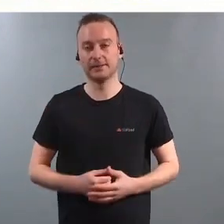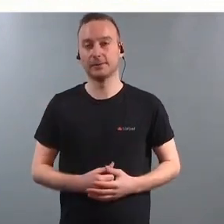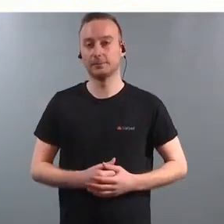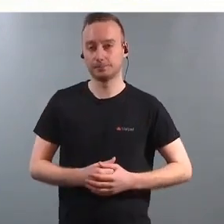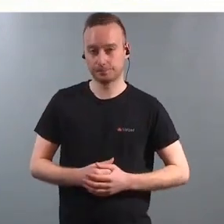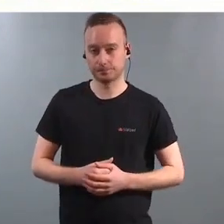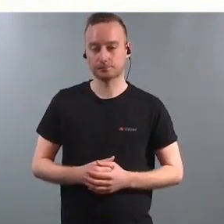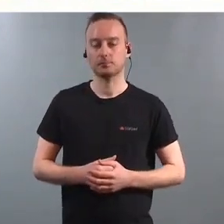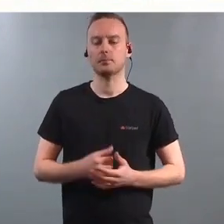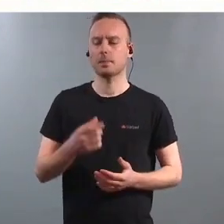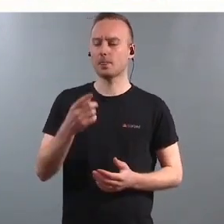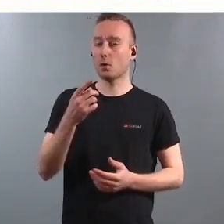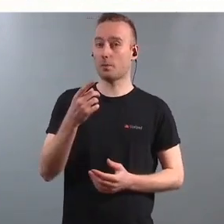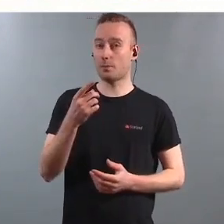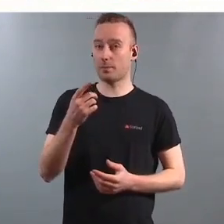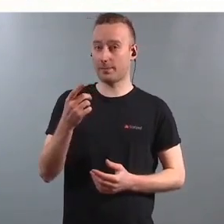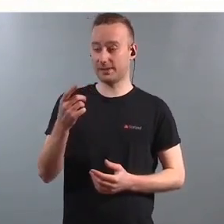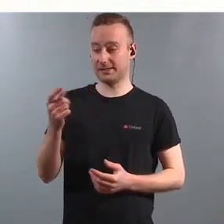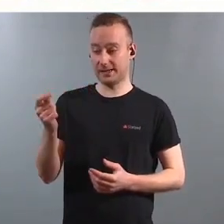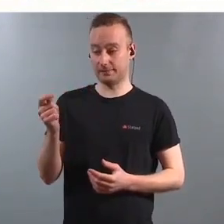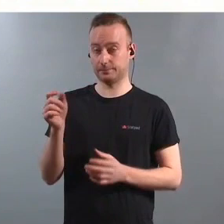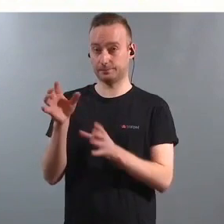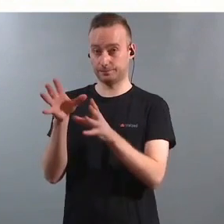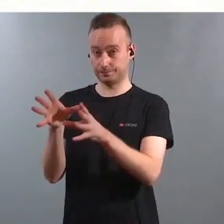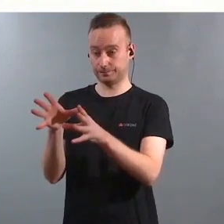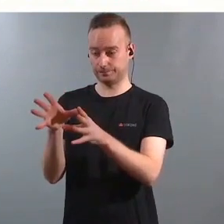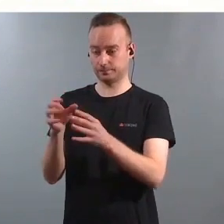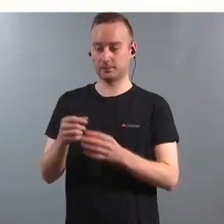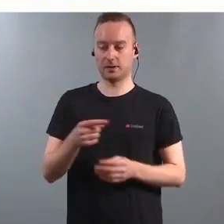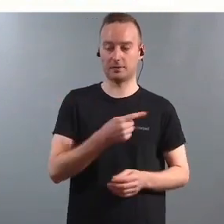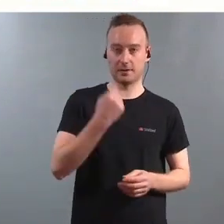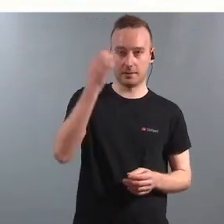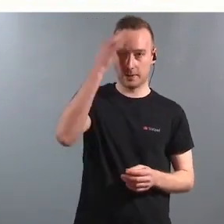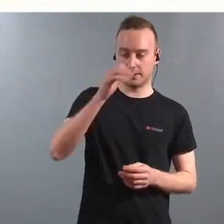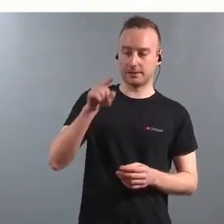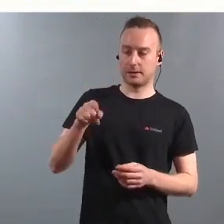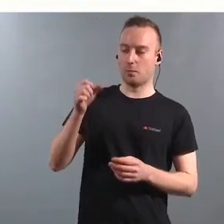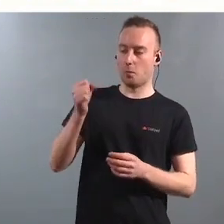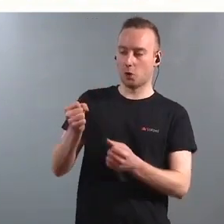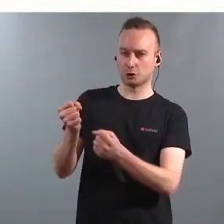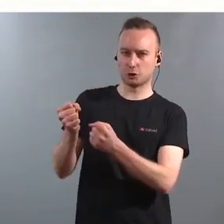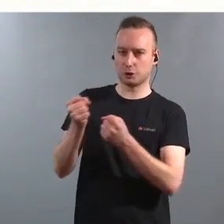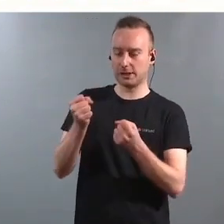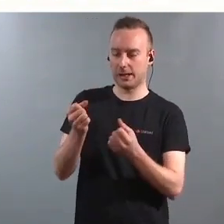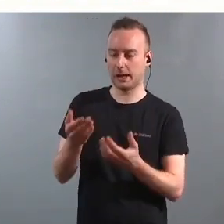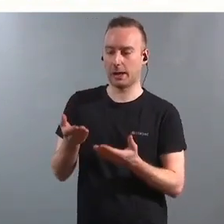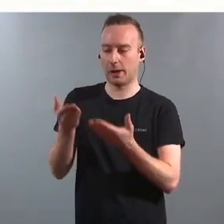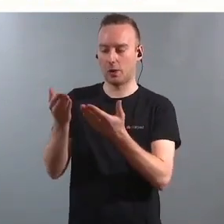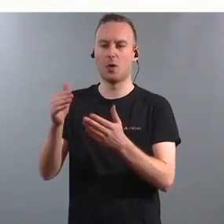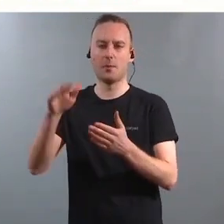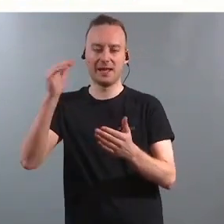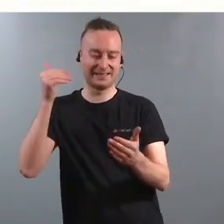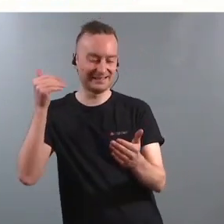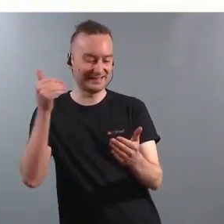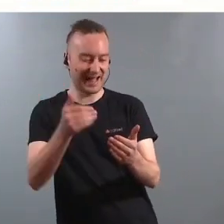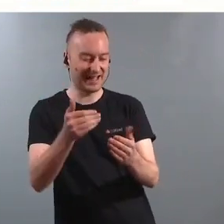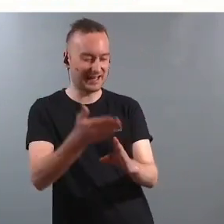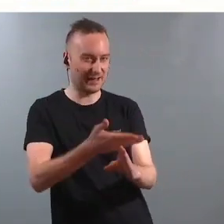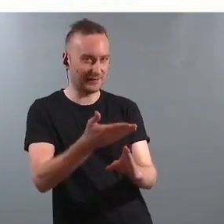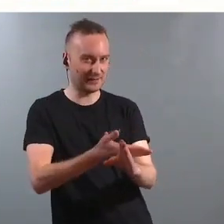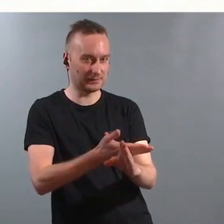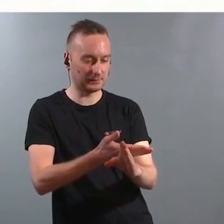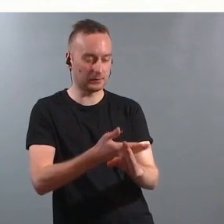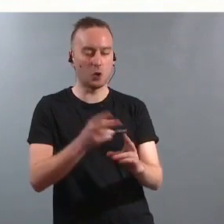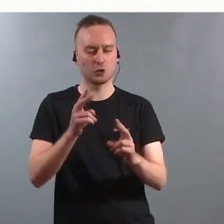Når det gjelder PPT-tjenesten, så mener vi at den må styrkes og at den må komme tettere på eleven. Og det er også en del av denne stortingsmeldingen.